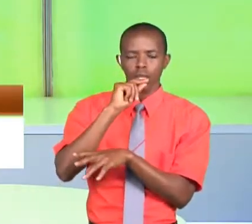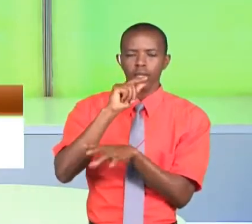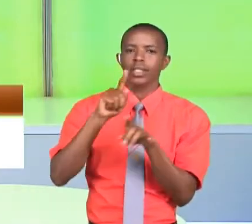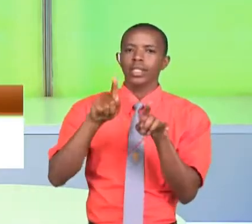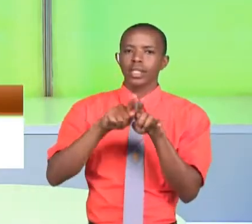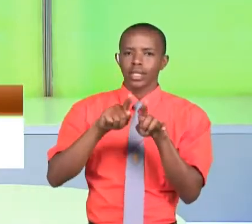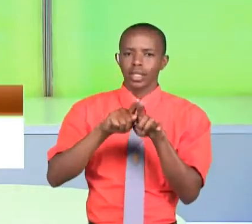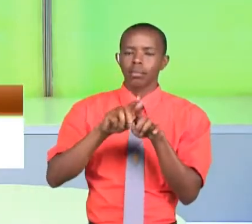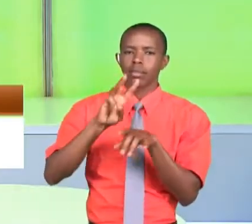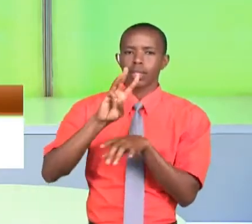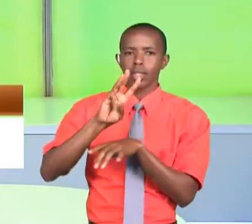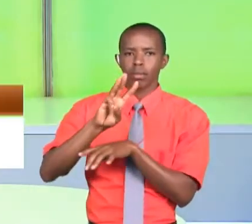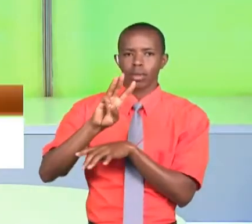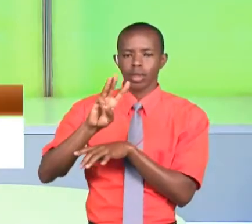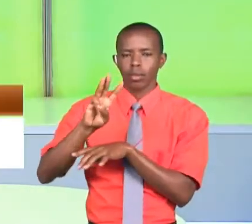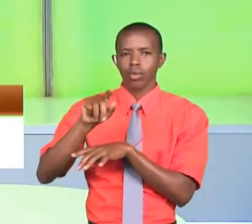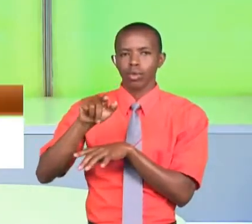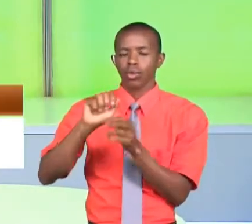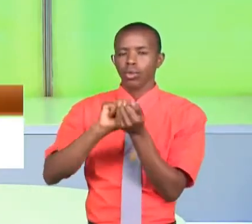Muzika